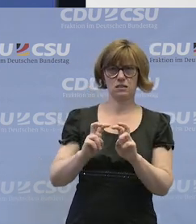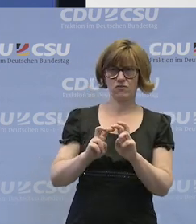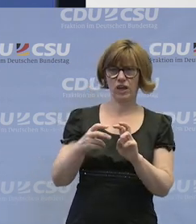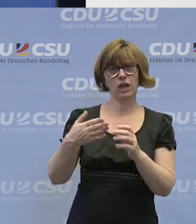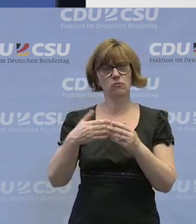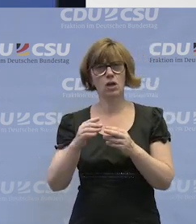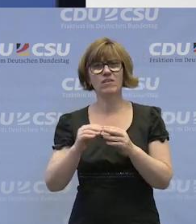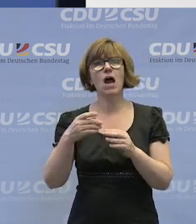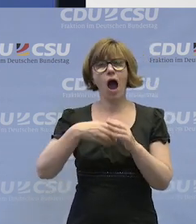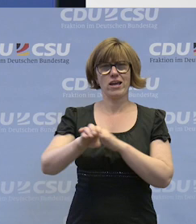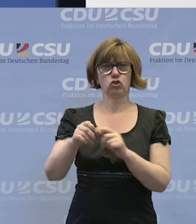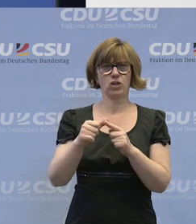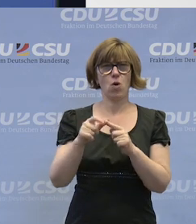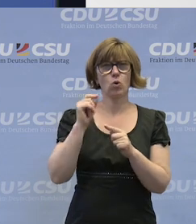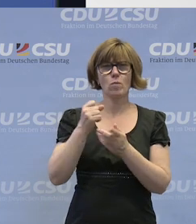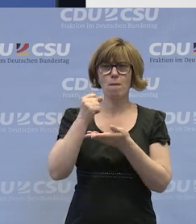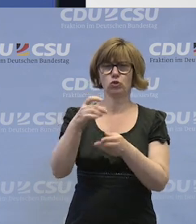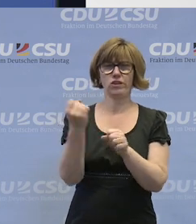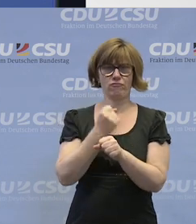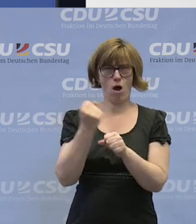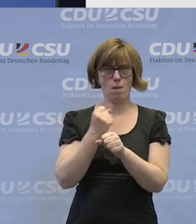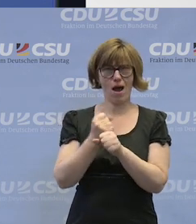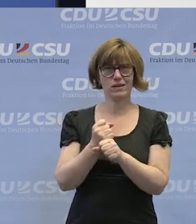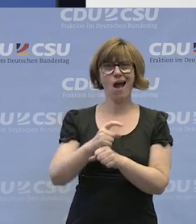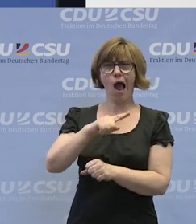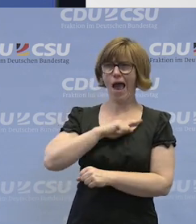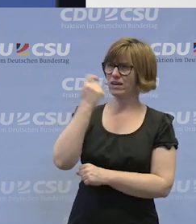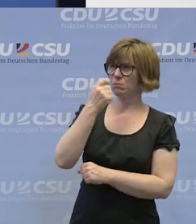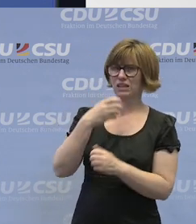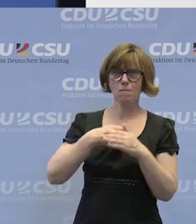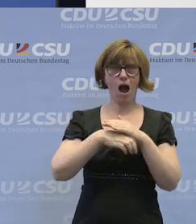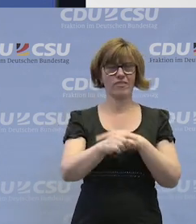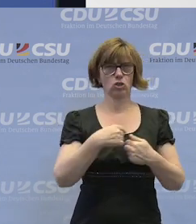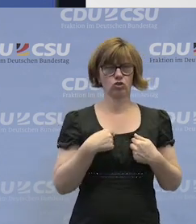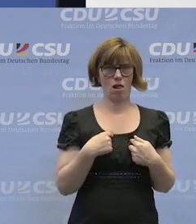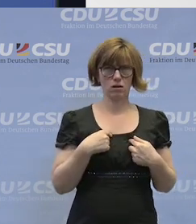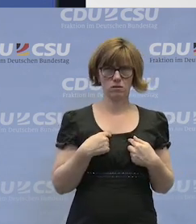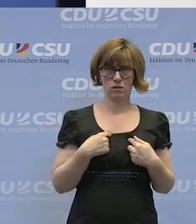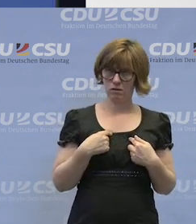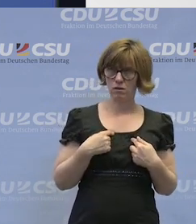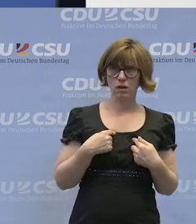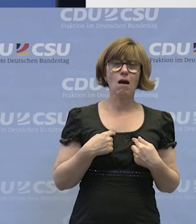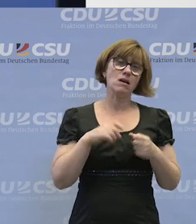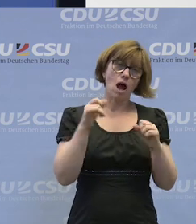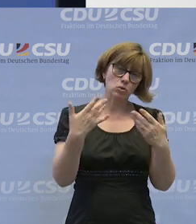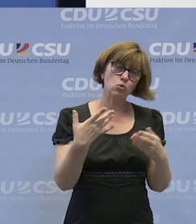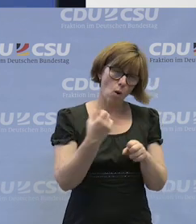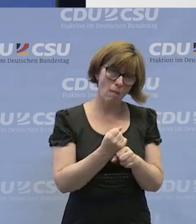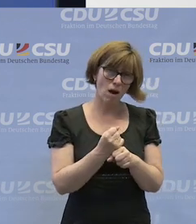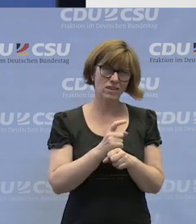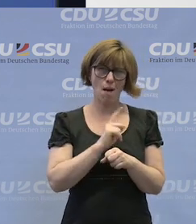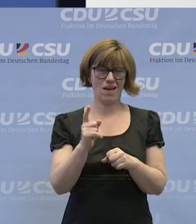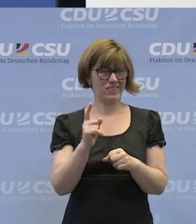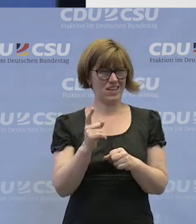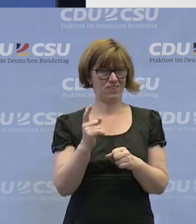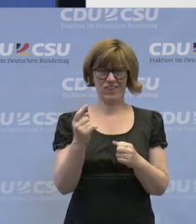und dann sozusagen eingestellt sind über das Budget für Arbeit im eigenen Betrieb. Das kann man natürlich so machen, hat aber